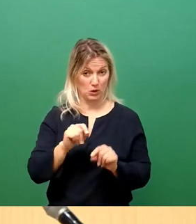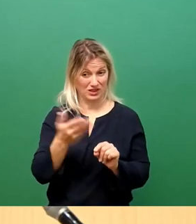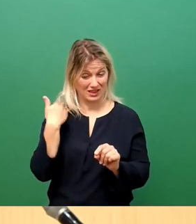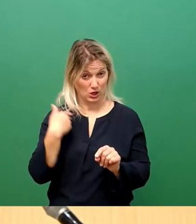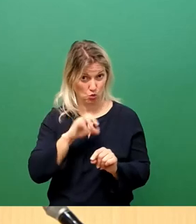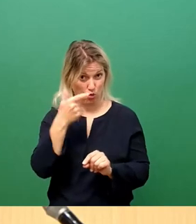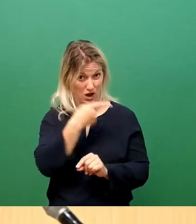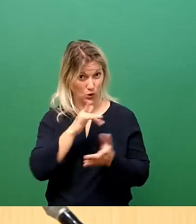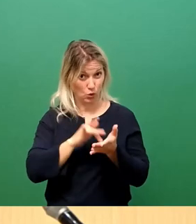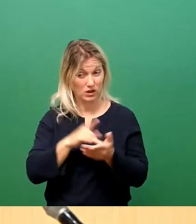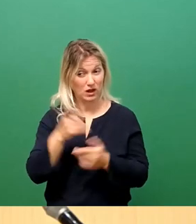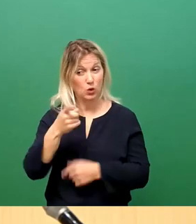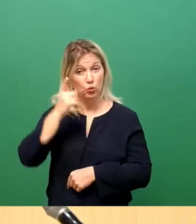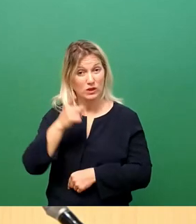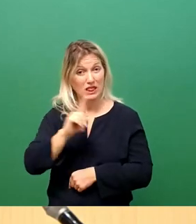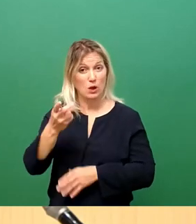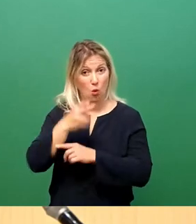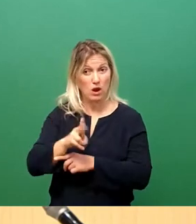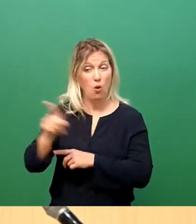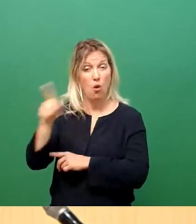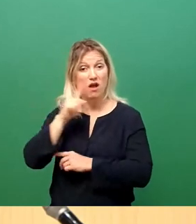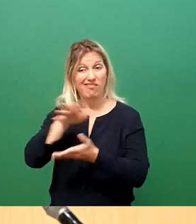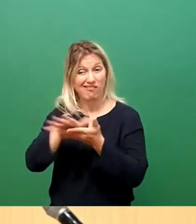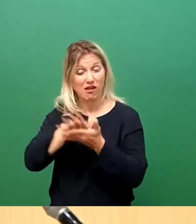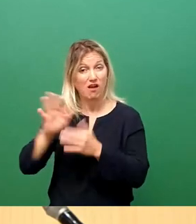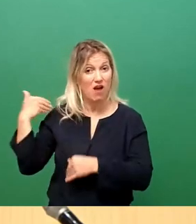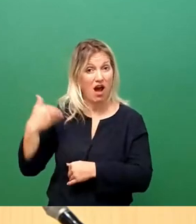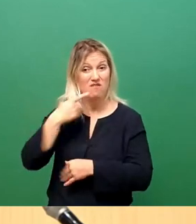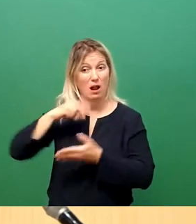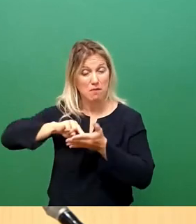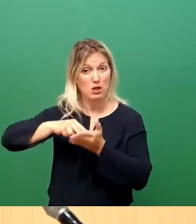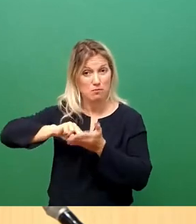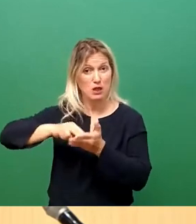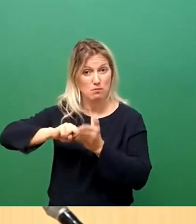hunderttausende Euro an Steuergelder für Planungen in die Tonne wirft. Dem können wir einfach nicht zustimmen.